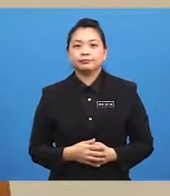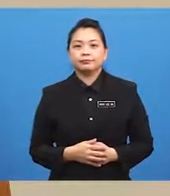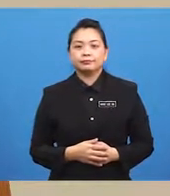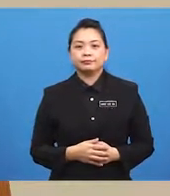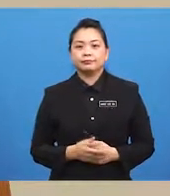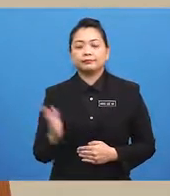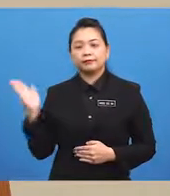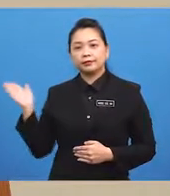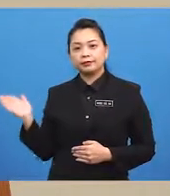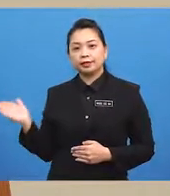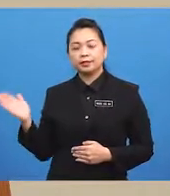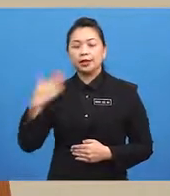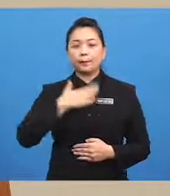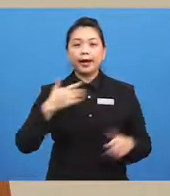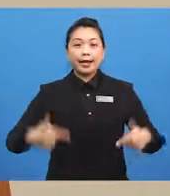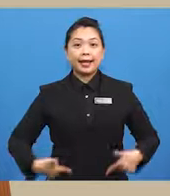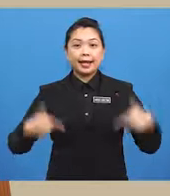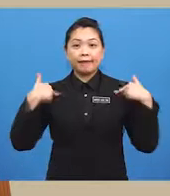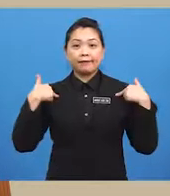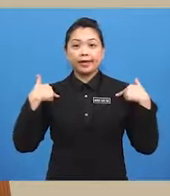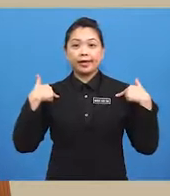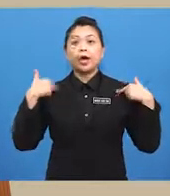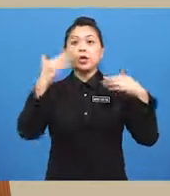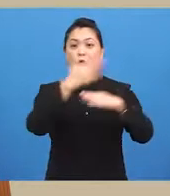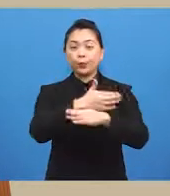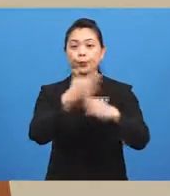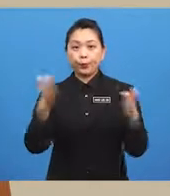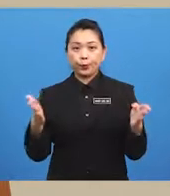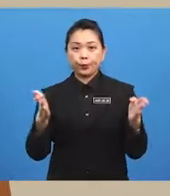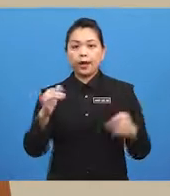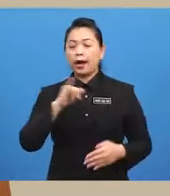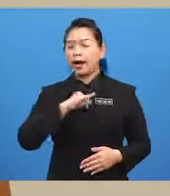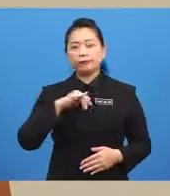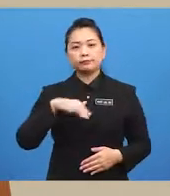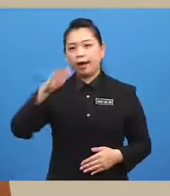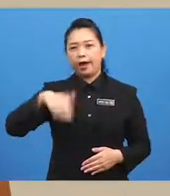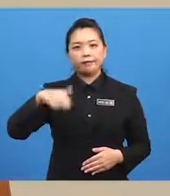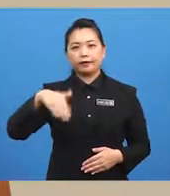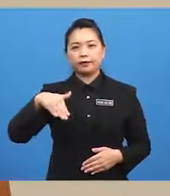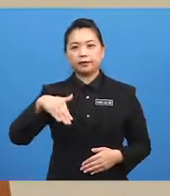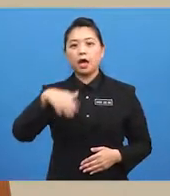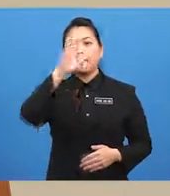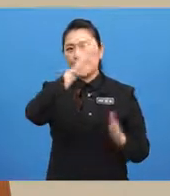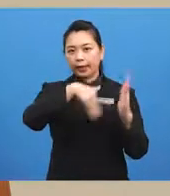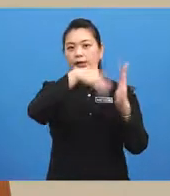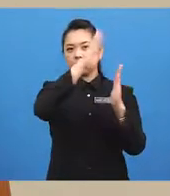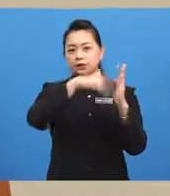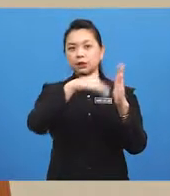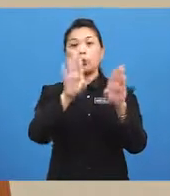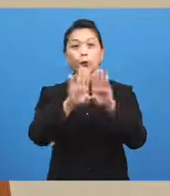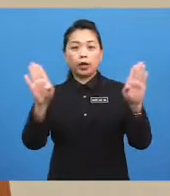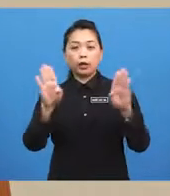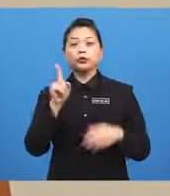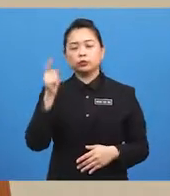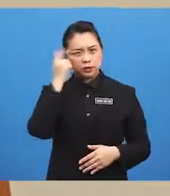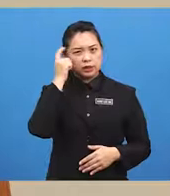This is my living room. I still haven't painted the walls. Do you think I